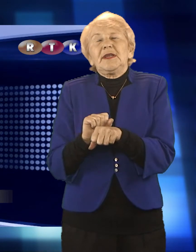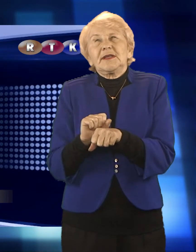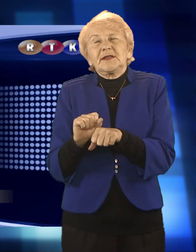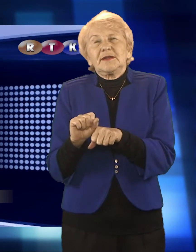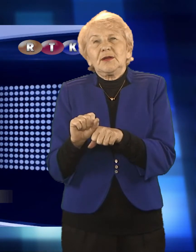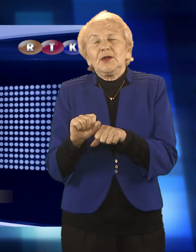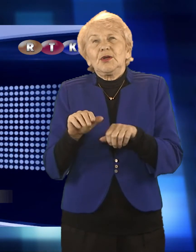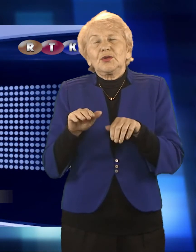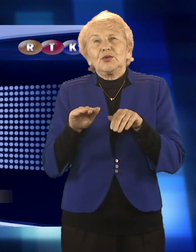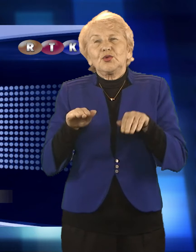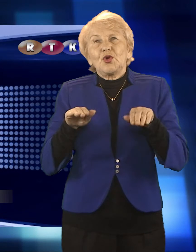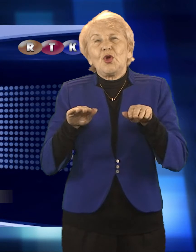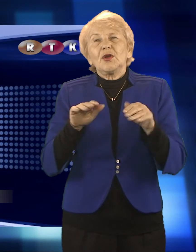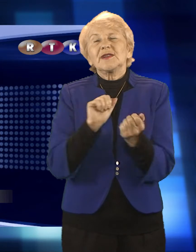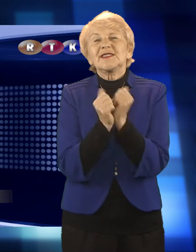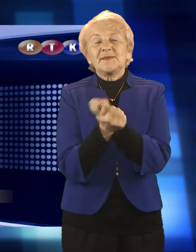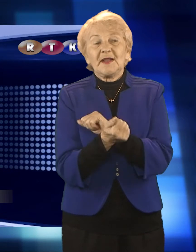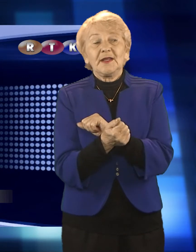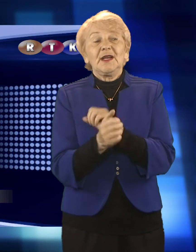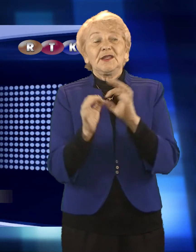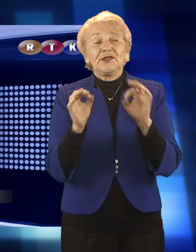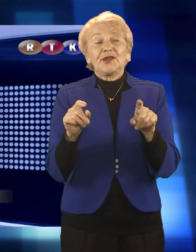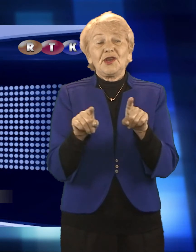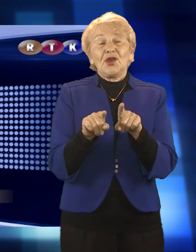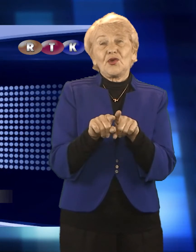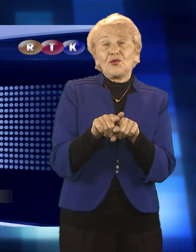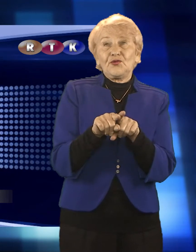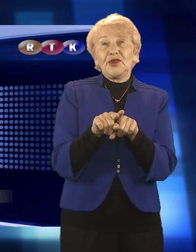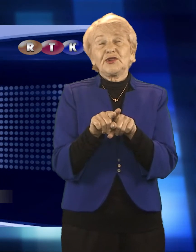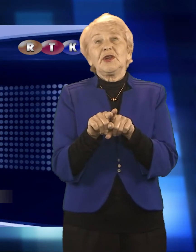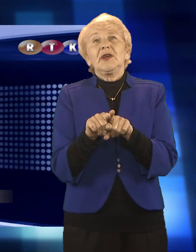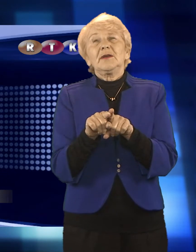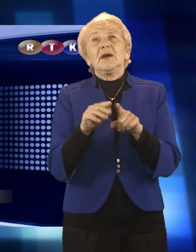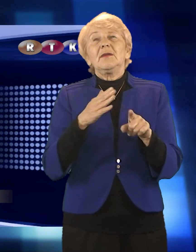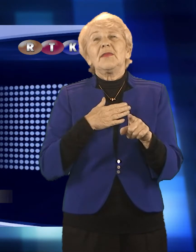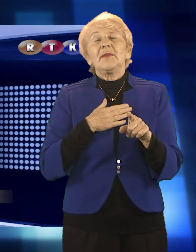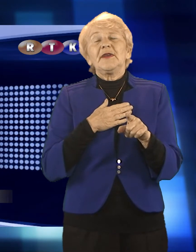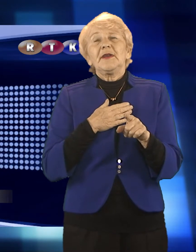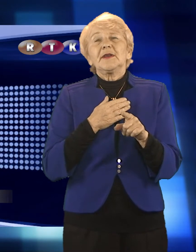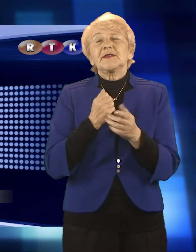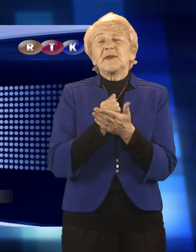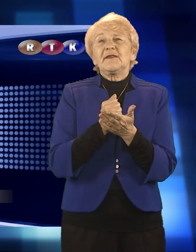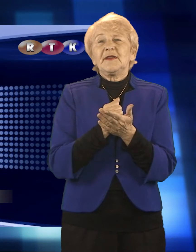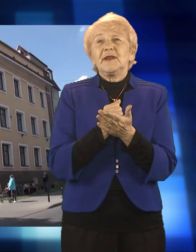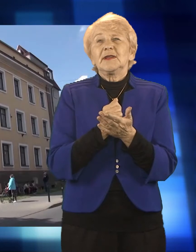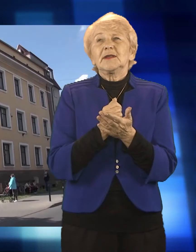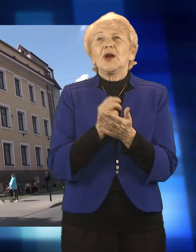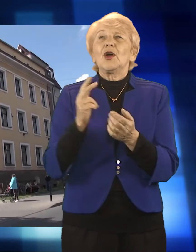materiału dotyczącego Ośrodka Pomocy Społecznej, na który poza codziennymi zadaniami spadły dodatkowe obowiązki.